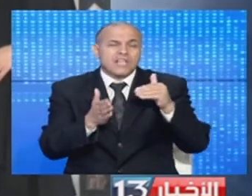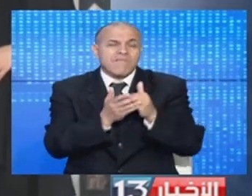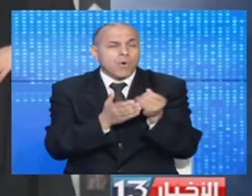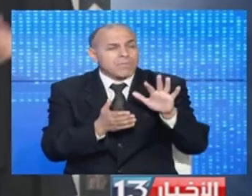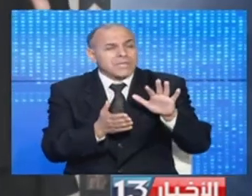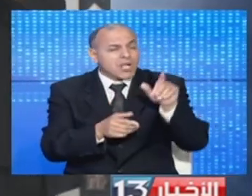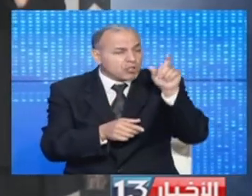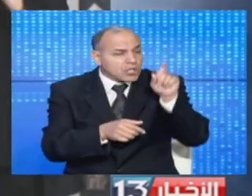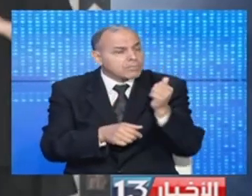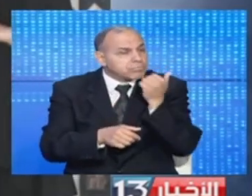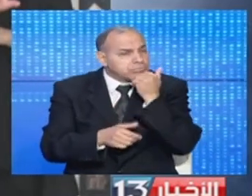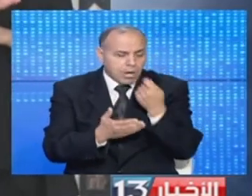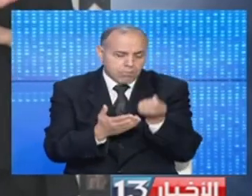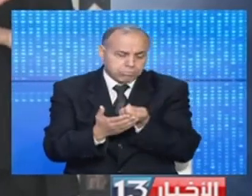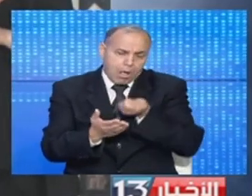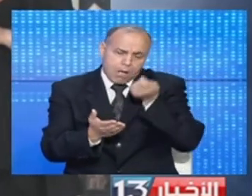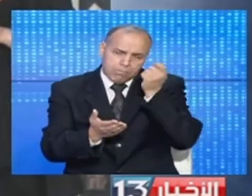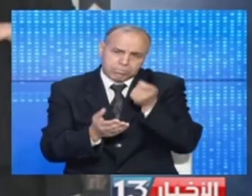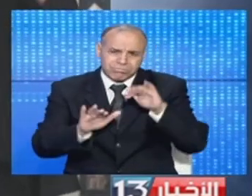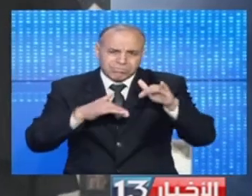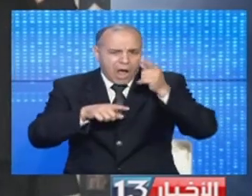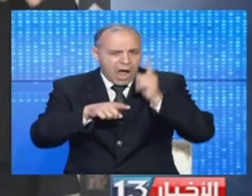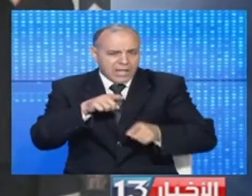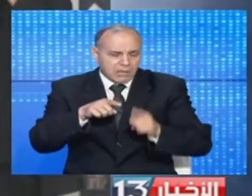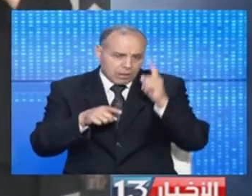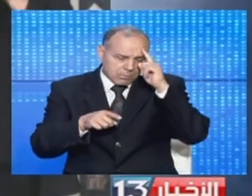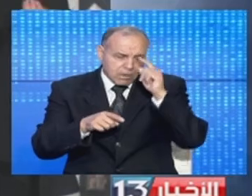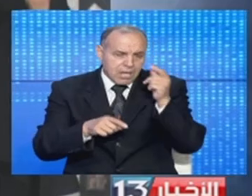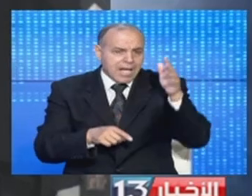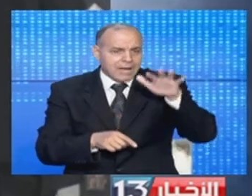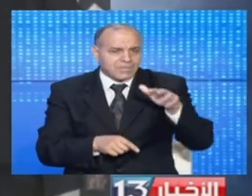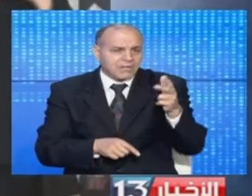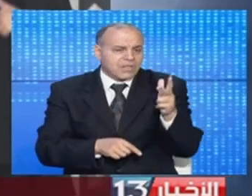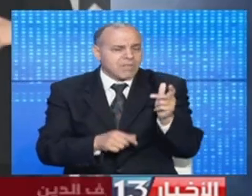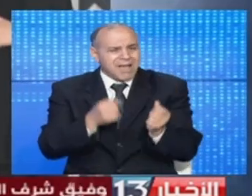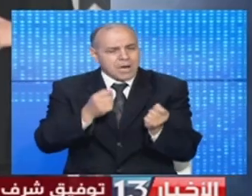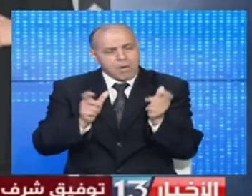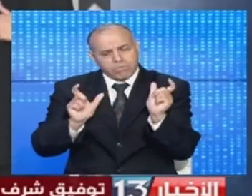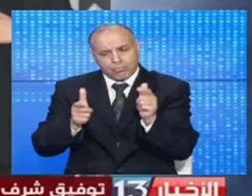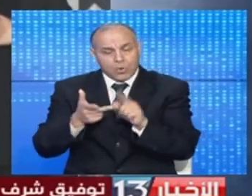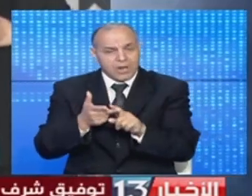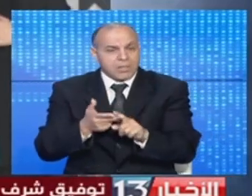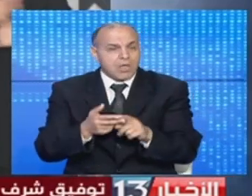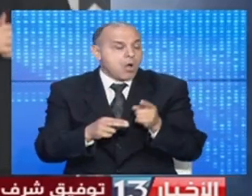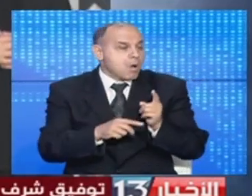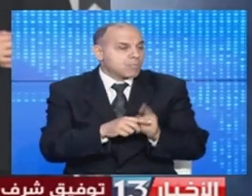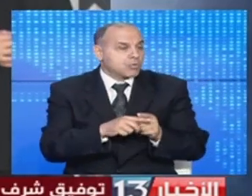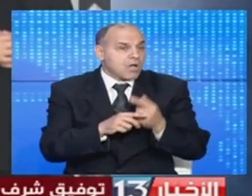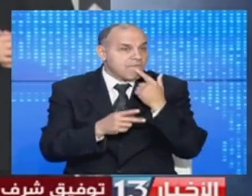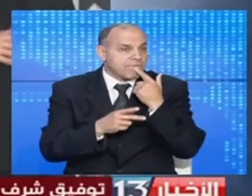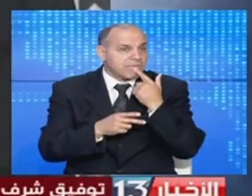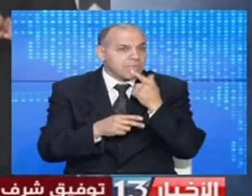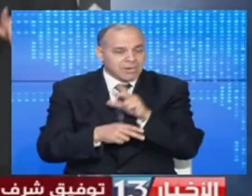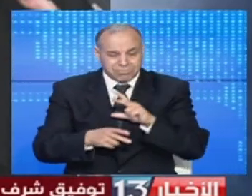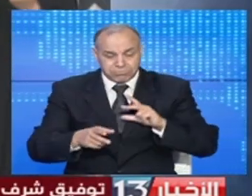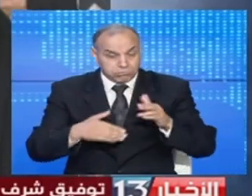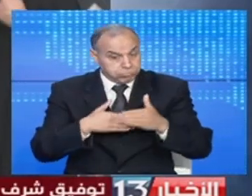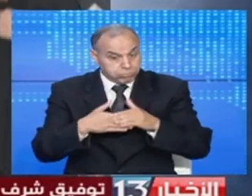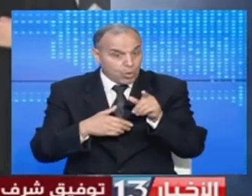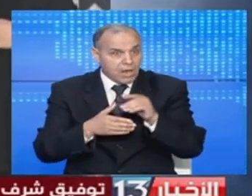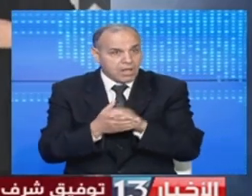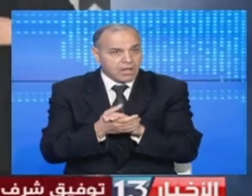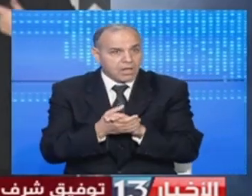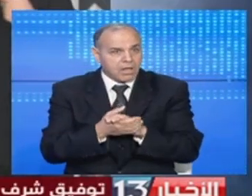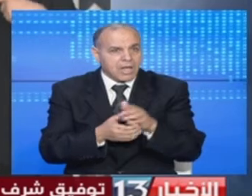ثم تحرير محاضر حاضر الجولان فاقة الـ 5300 وايضا ثم حتى غلق محاضر تجارية وسط